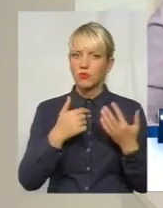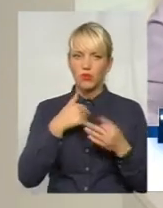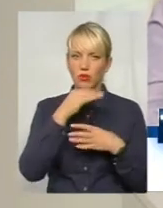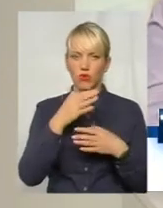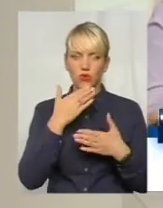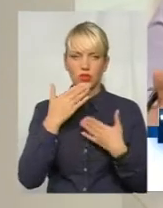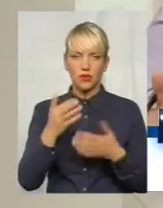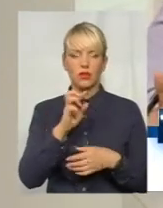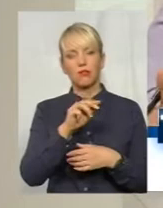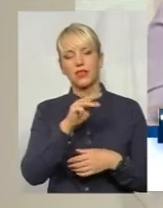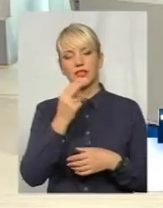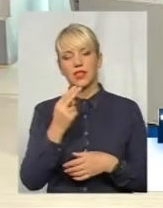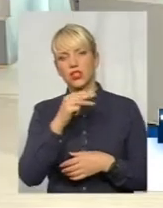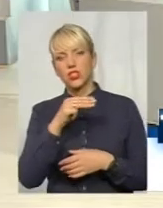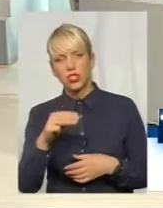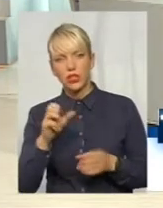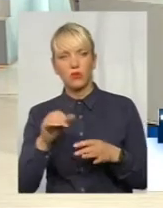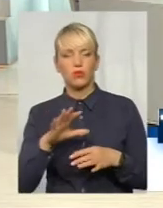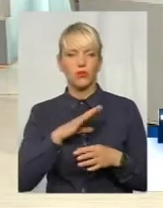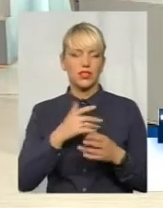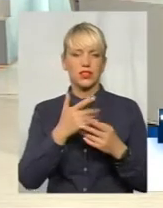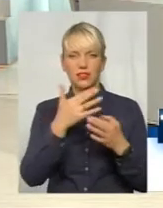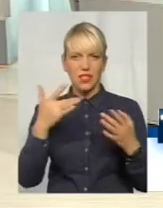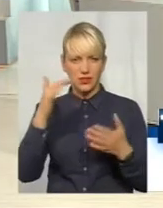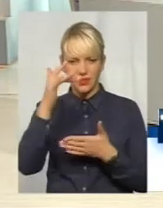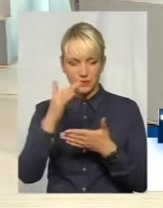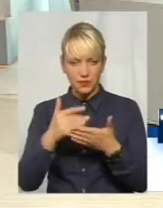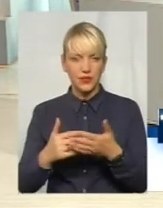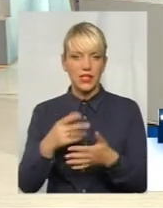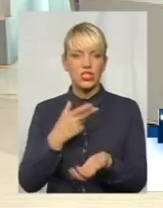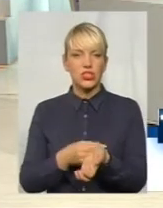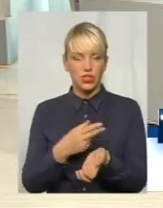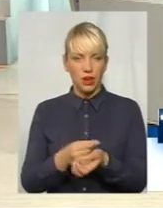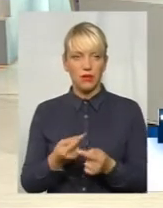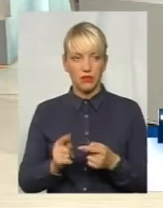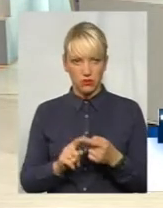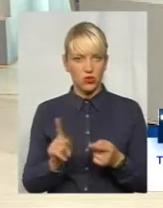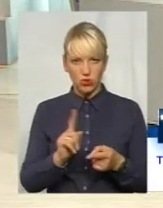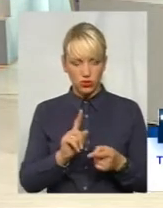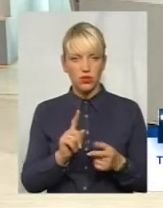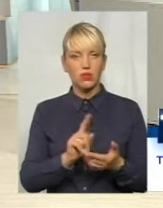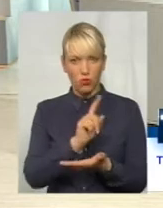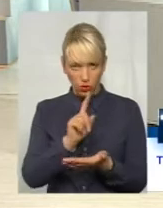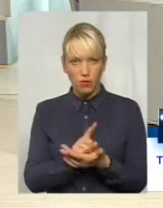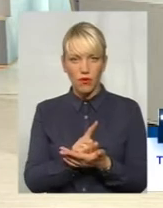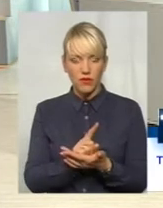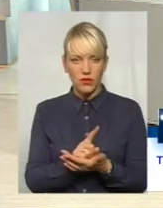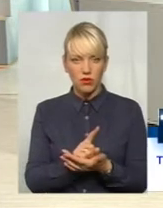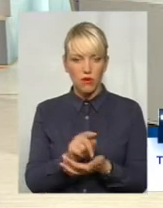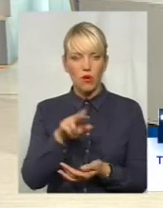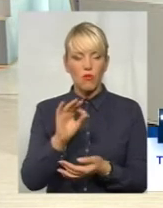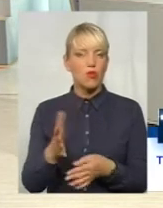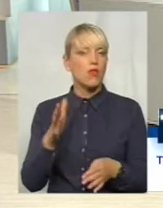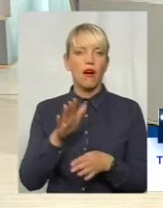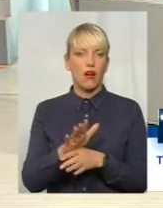не можу, можливо, навіть і буду помилятися в назві цих щеплень. Це взагалі обов'язково по цьому наказу